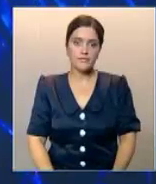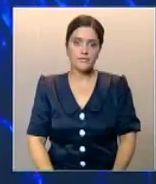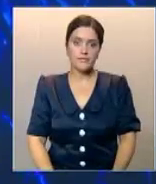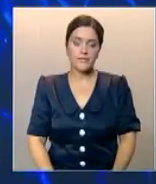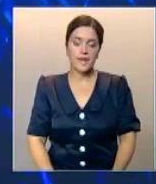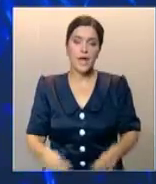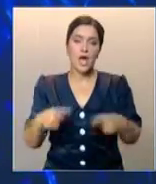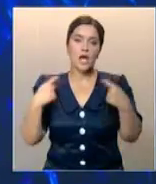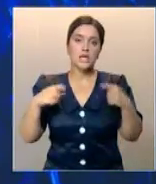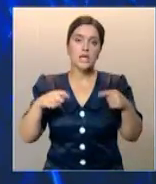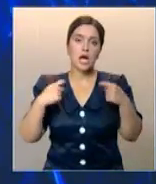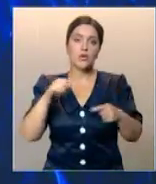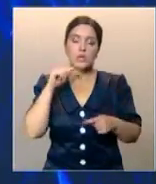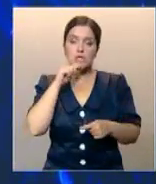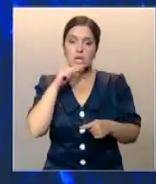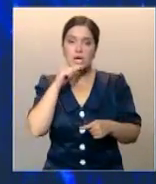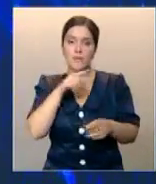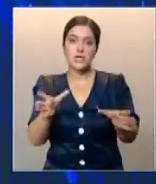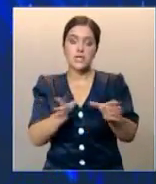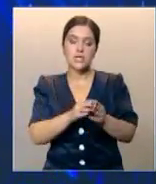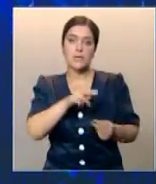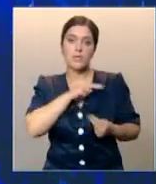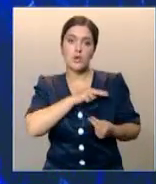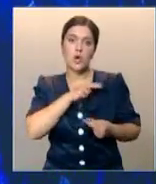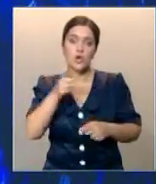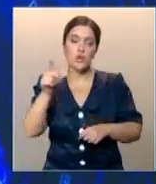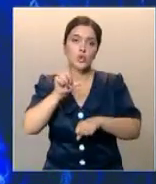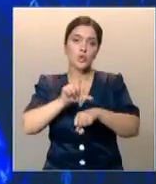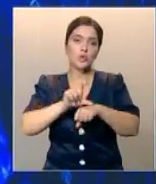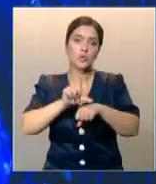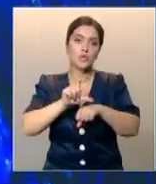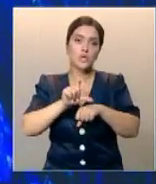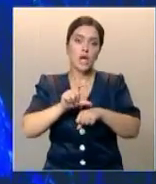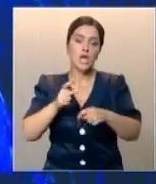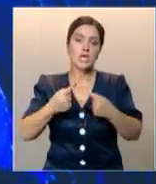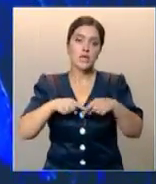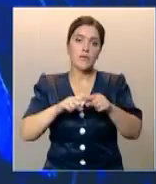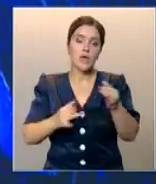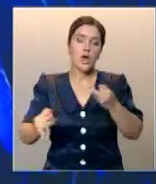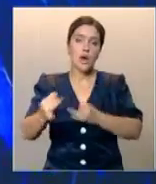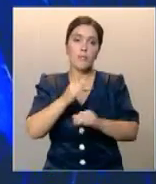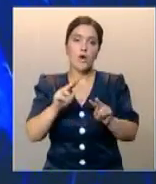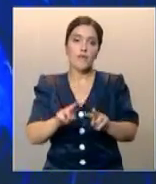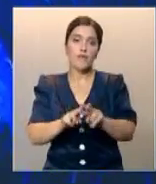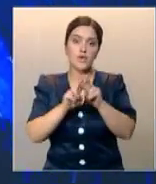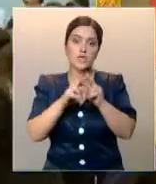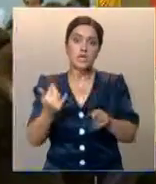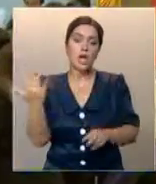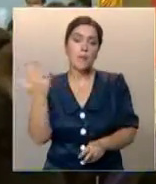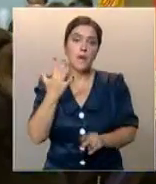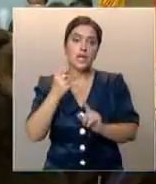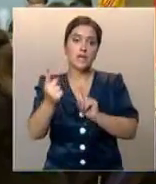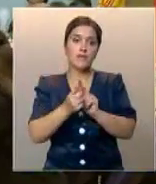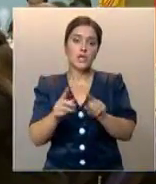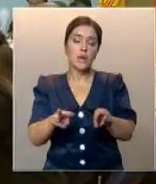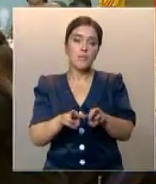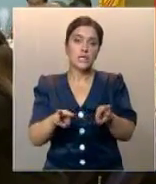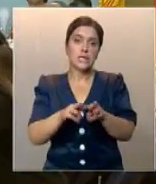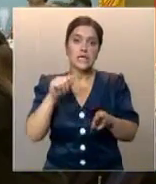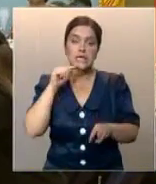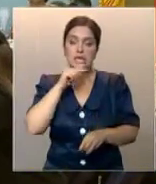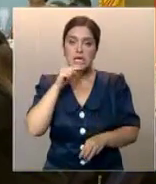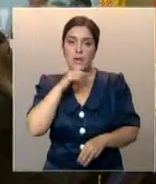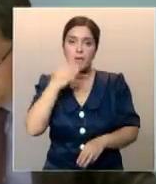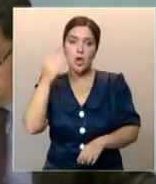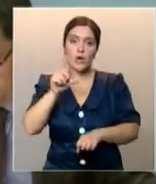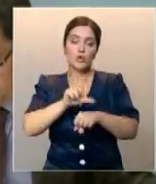Торгово-экономическое сотрудничество в рамках Тюркского совета обсудили сегодня в Истане. В столице проходит пятая встреча министров экономики